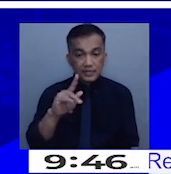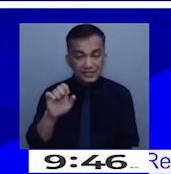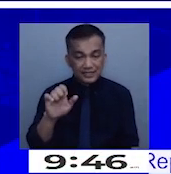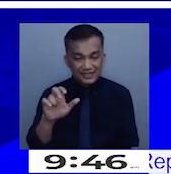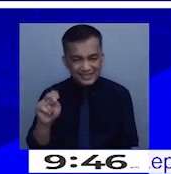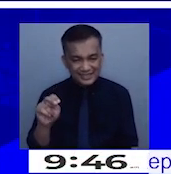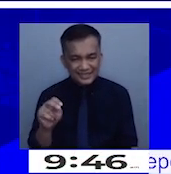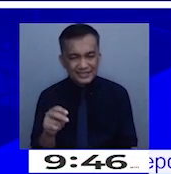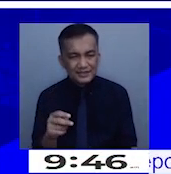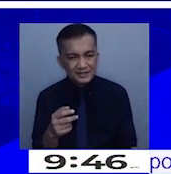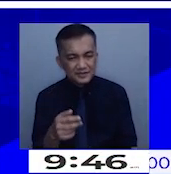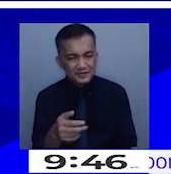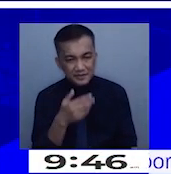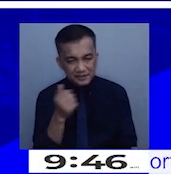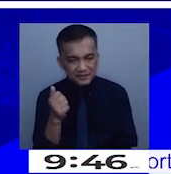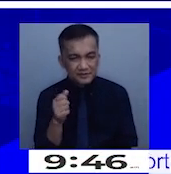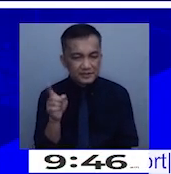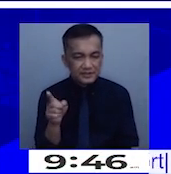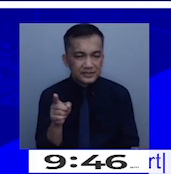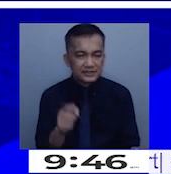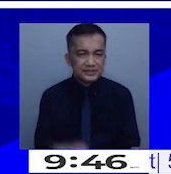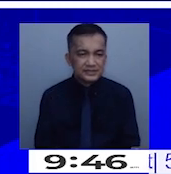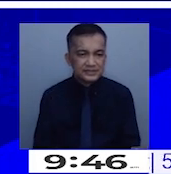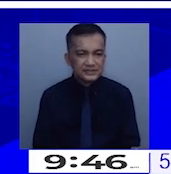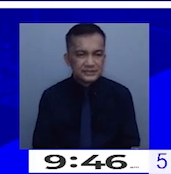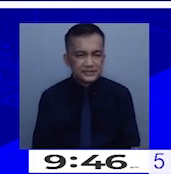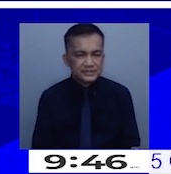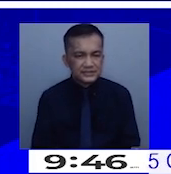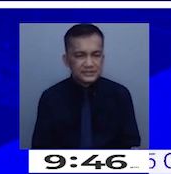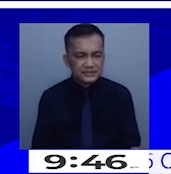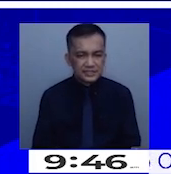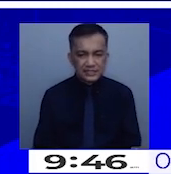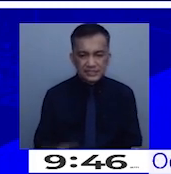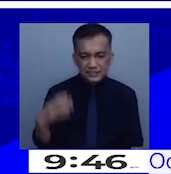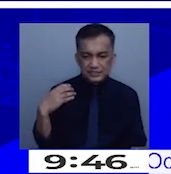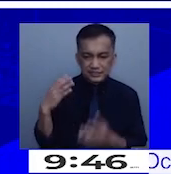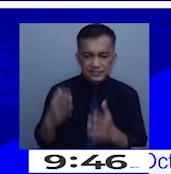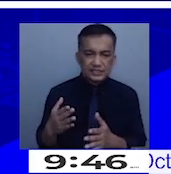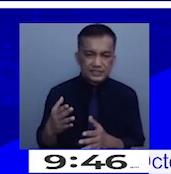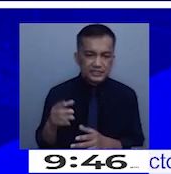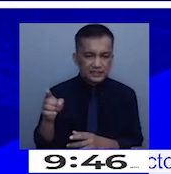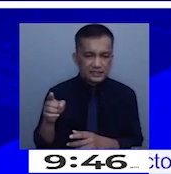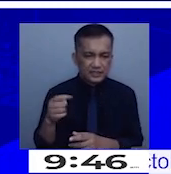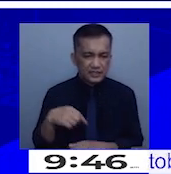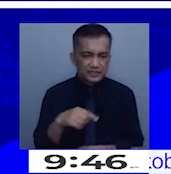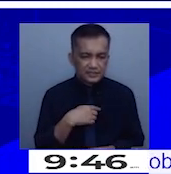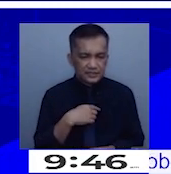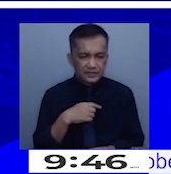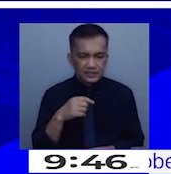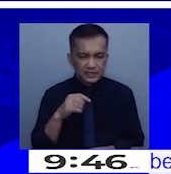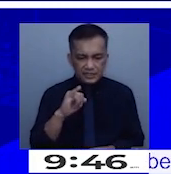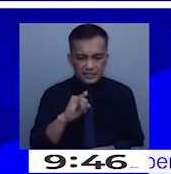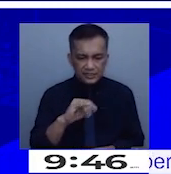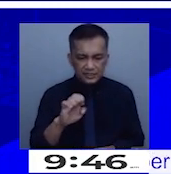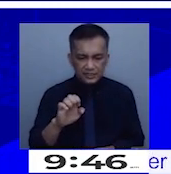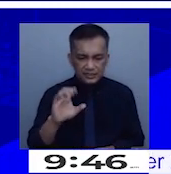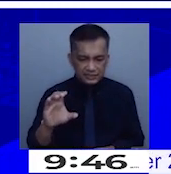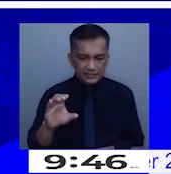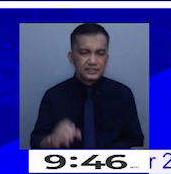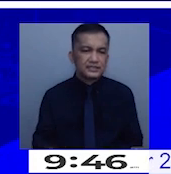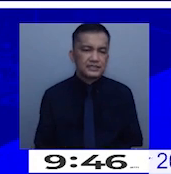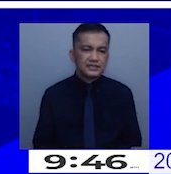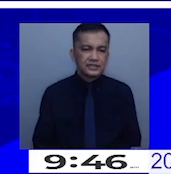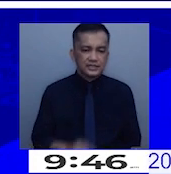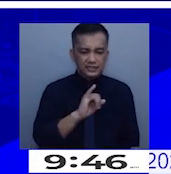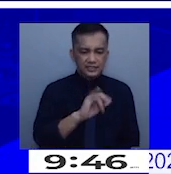maganda na yung chair kasi ng ating IAC, Interagency